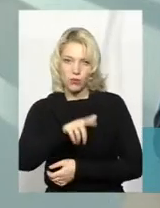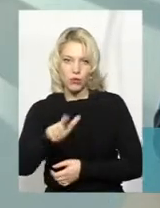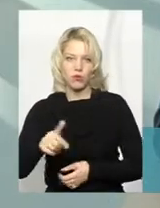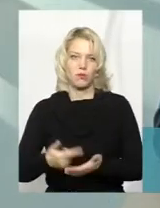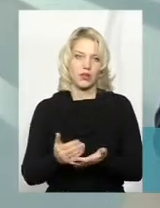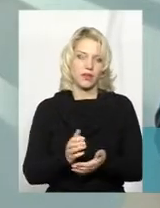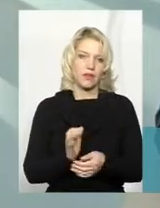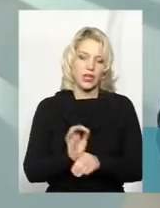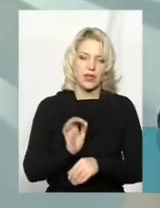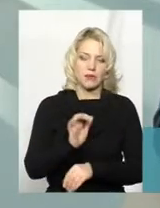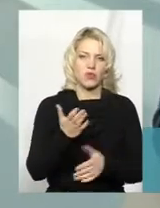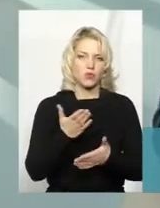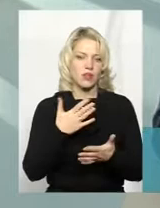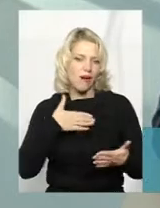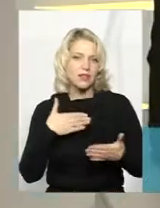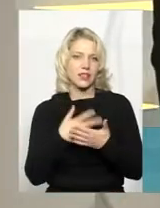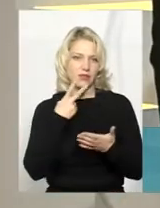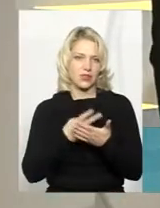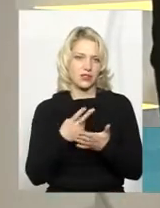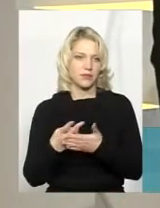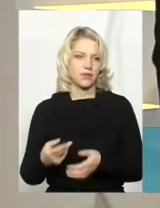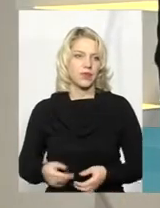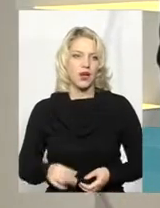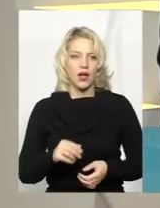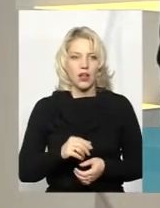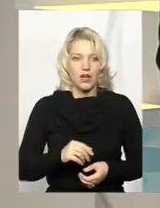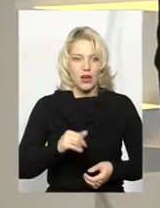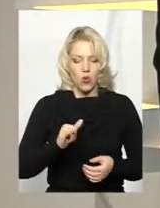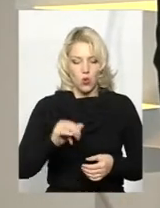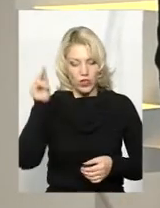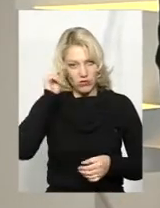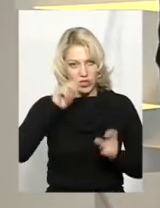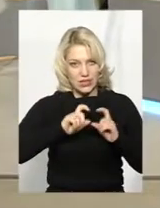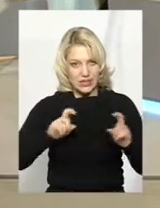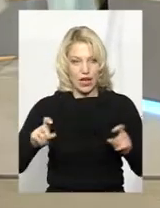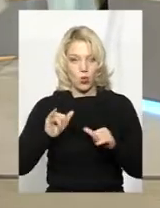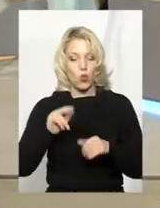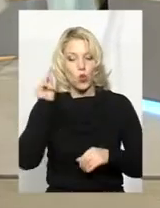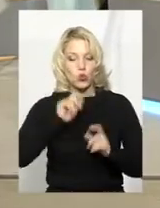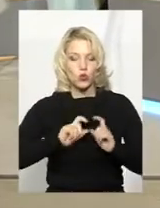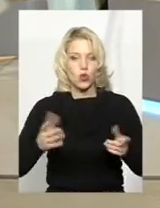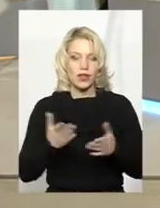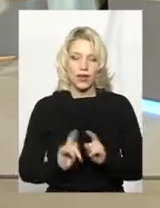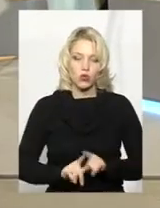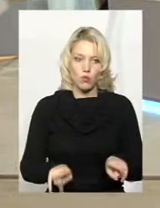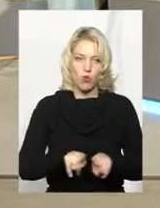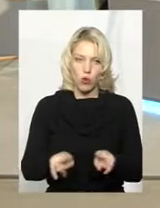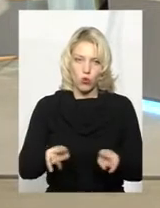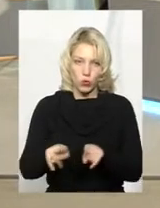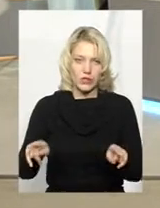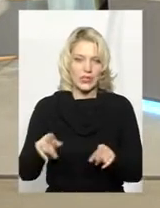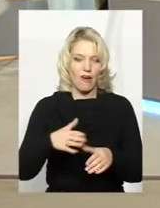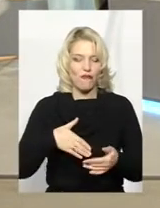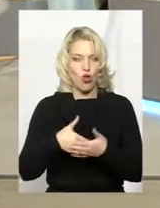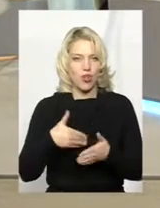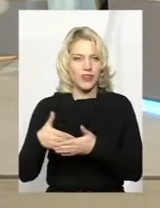проявляєш якусь активність і так далі. До речі, от на рахунок навчальних закладів у школах, взагалі якось пропагується волонтерство?